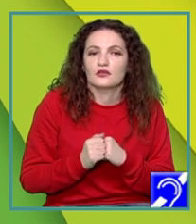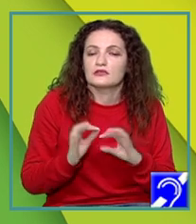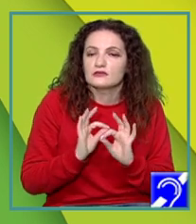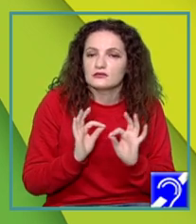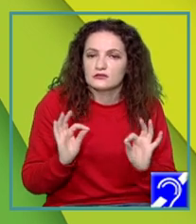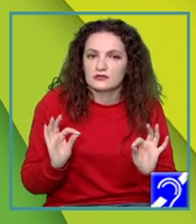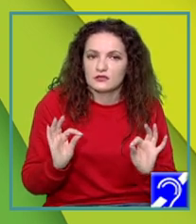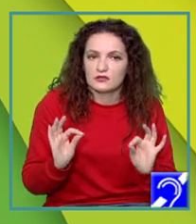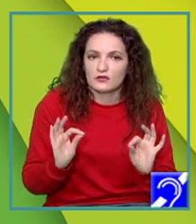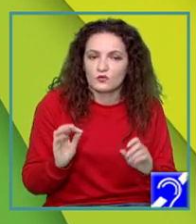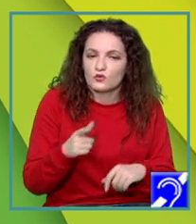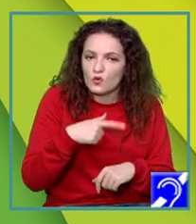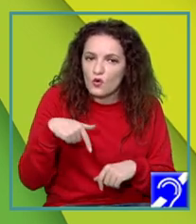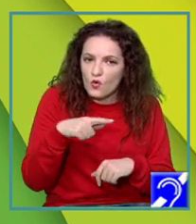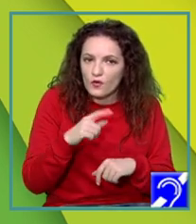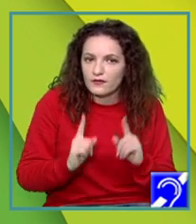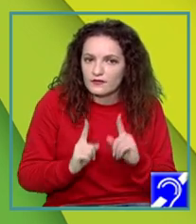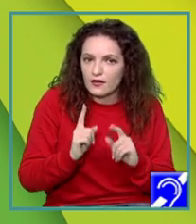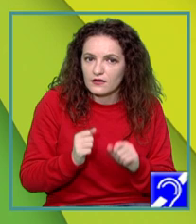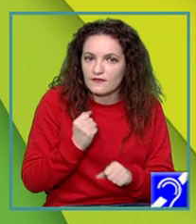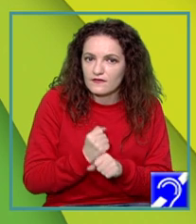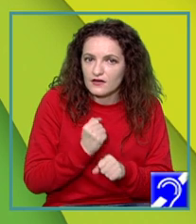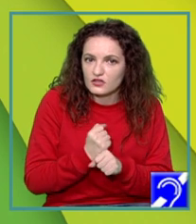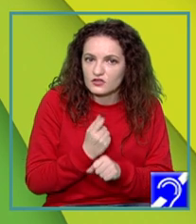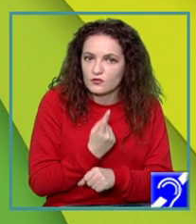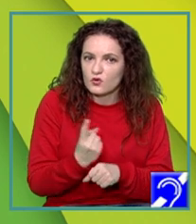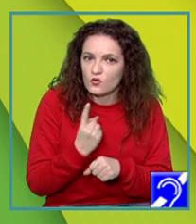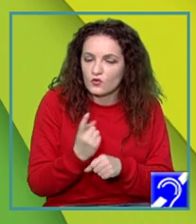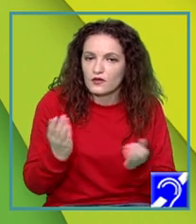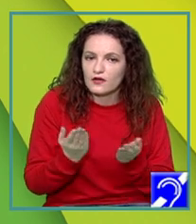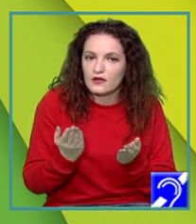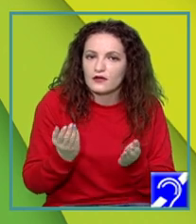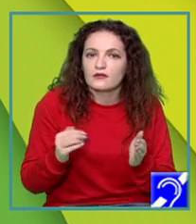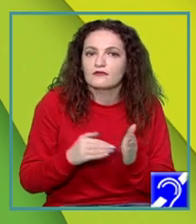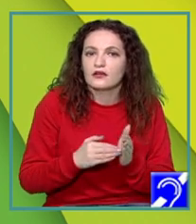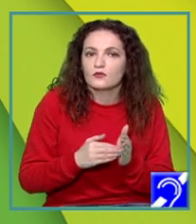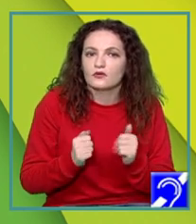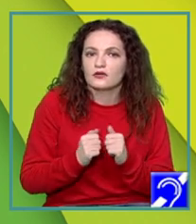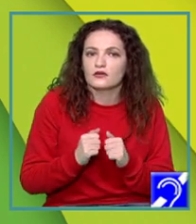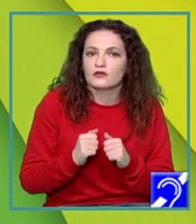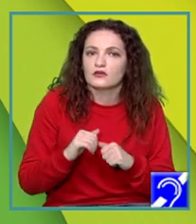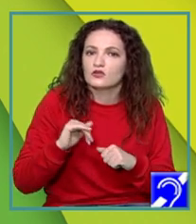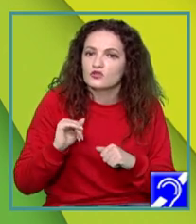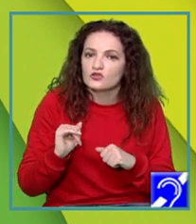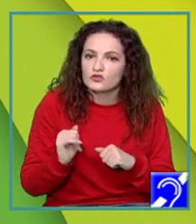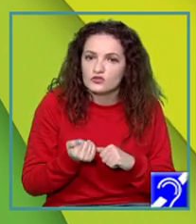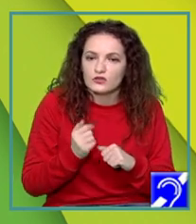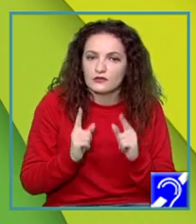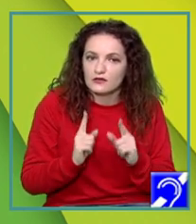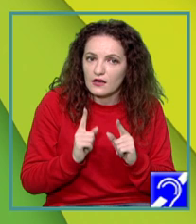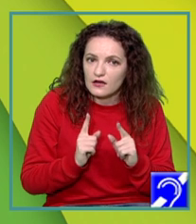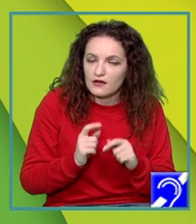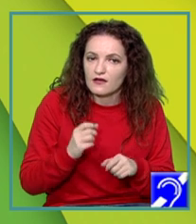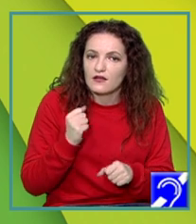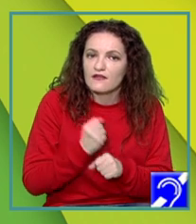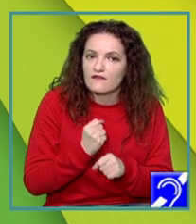siguranță că noi, dacă vom face lucrurile care trebuie să fie făcute și mai ales dacă le vom face